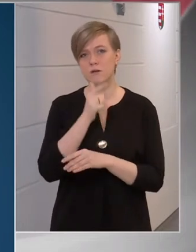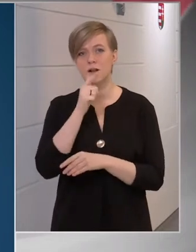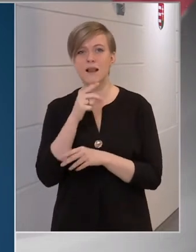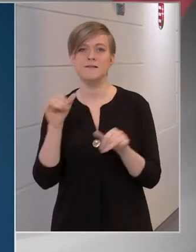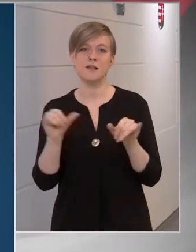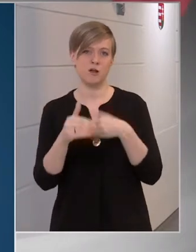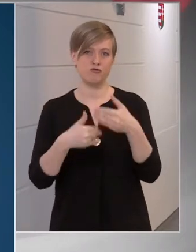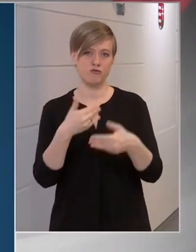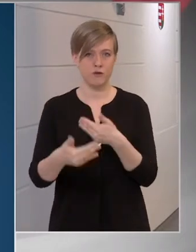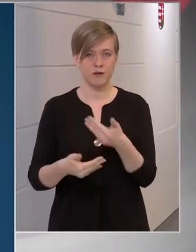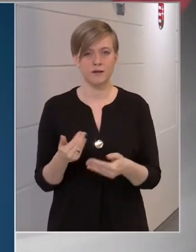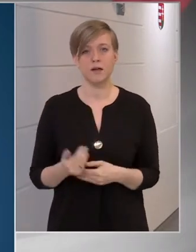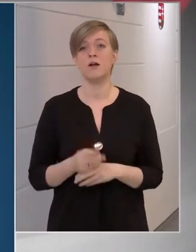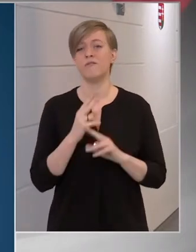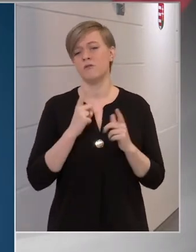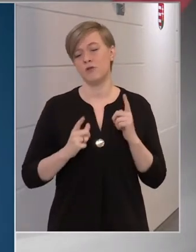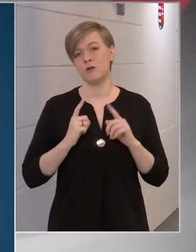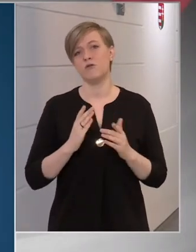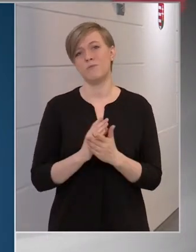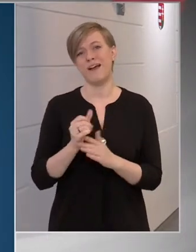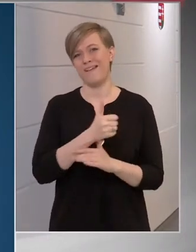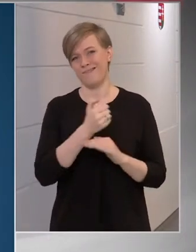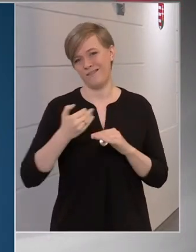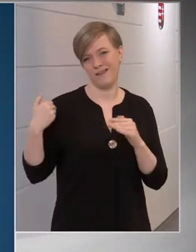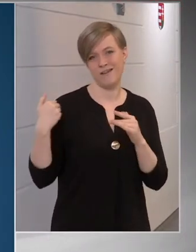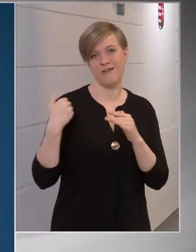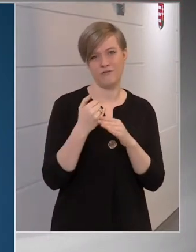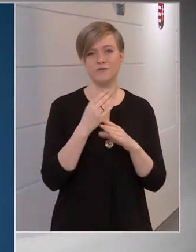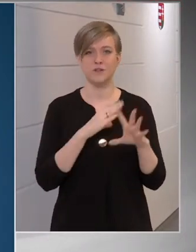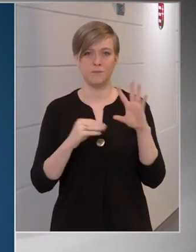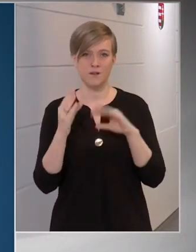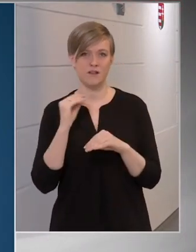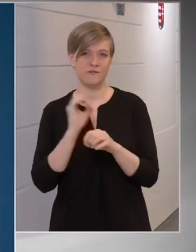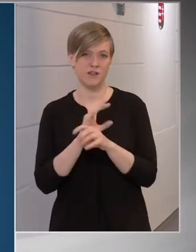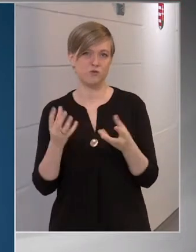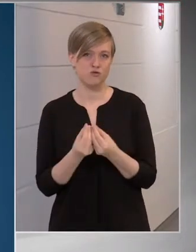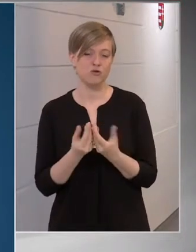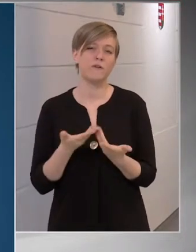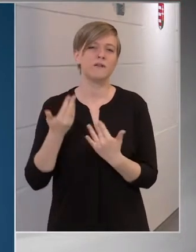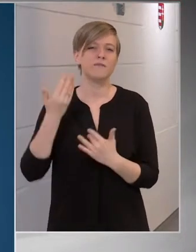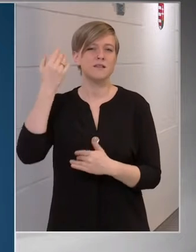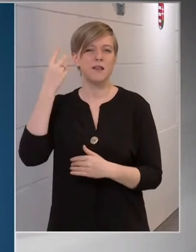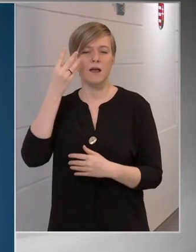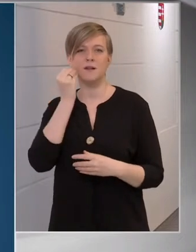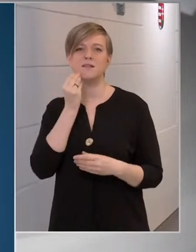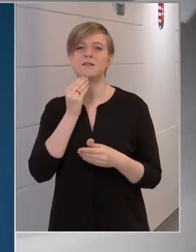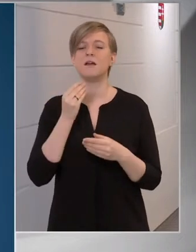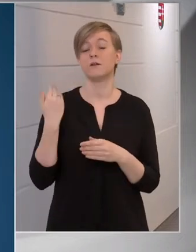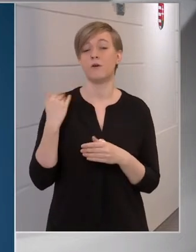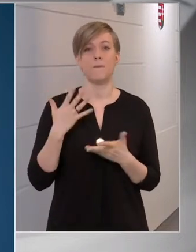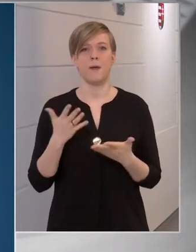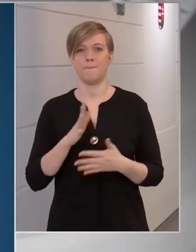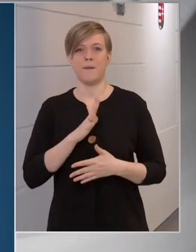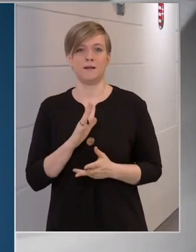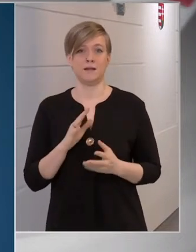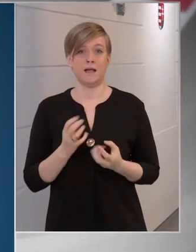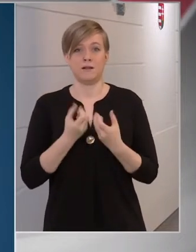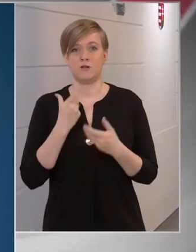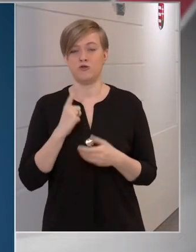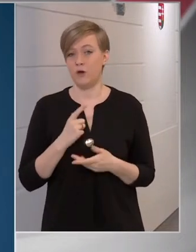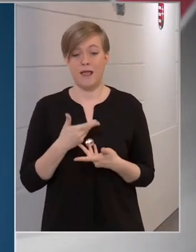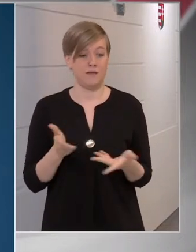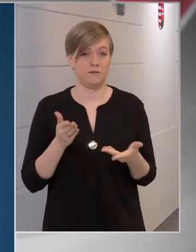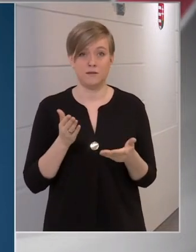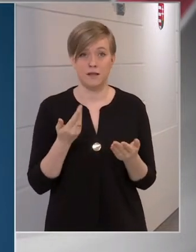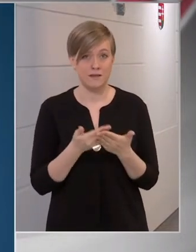érettségit lebonyolítani. Van sajnos már egy év tapasztalatunk a vírussal. Ha valaki visszaemlékszik, hogy tavaly milyen pánikkeltés volt, hogy egyáltalán le